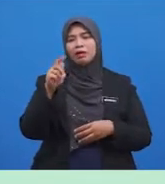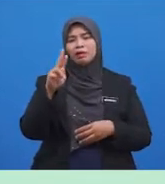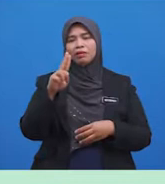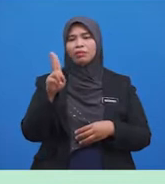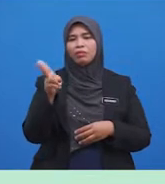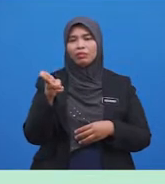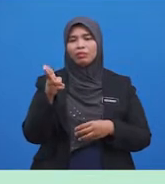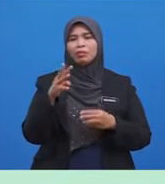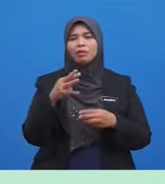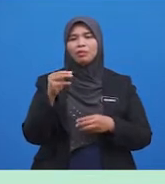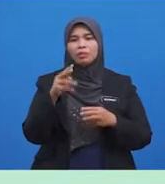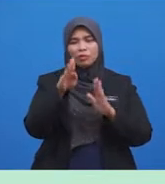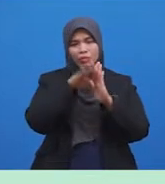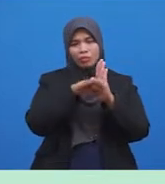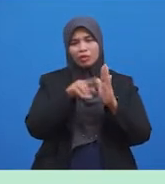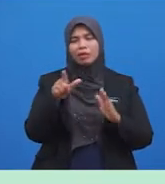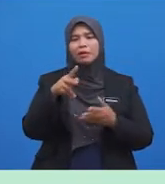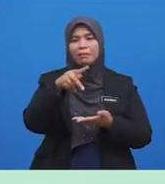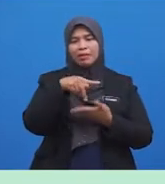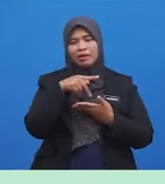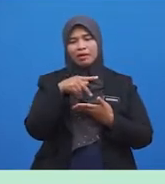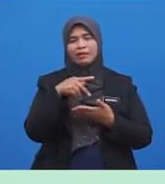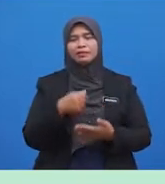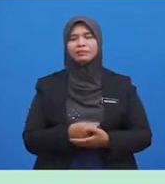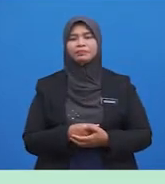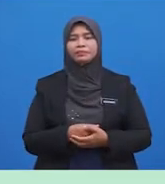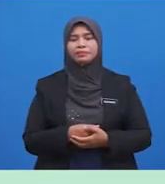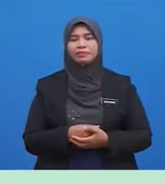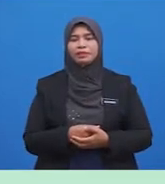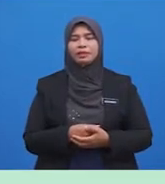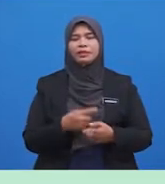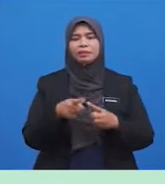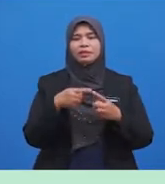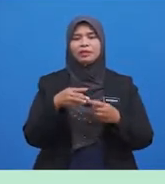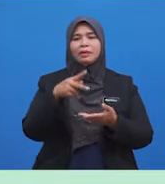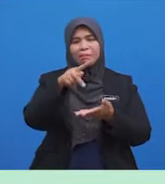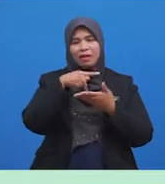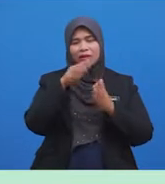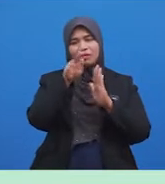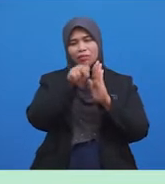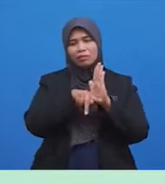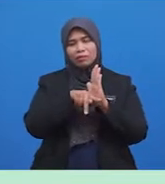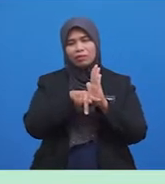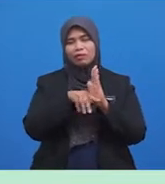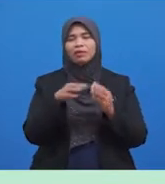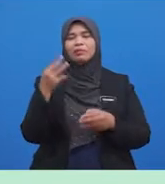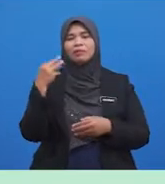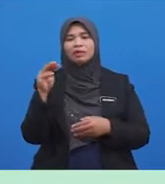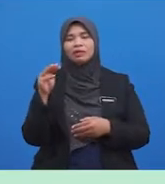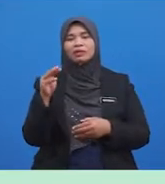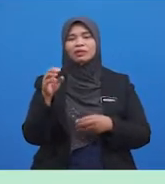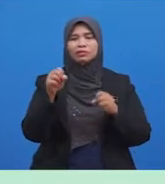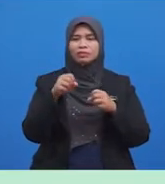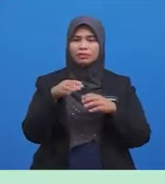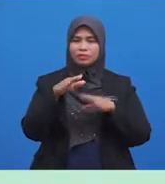Maka Kuranglah Pahala Di situ Apabila Pahala Kurang Maka